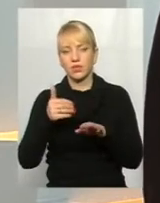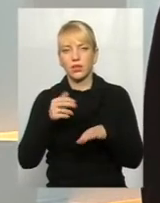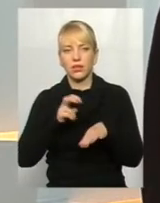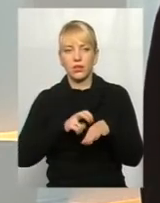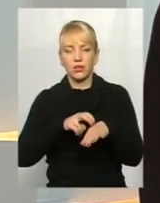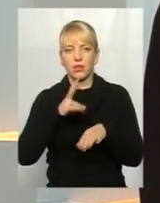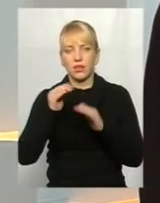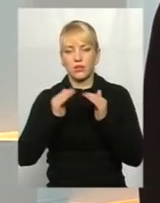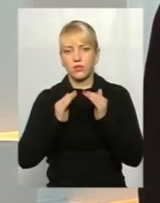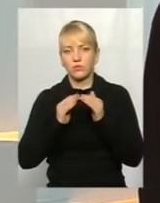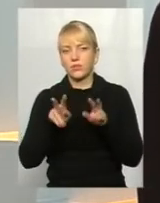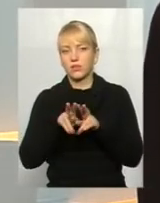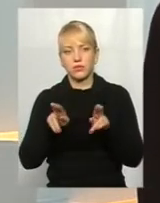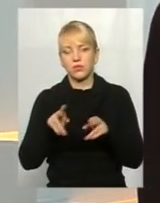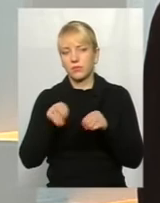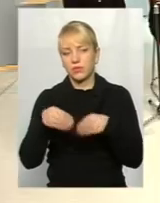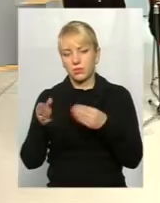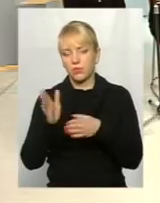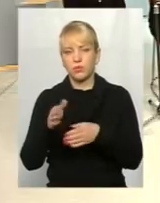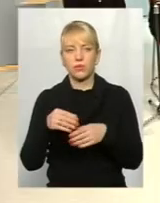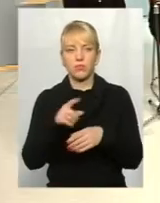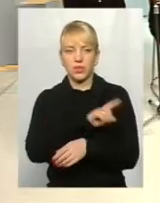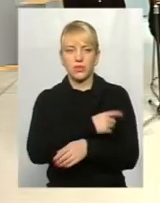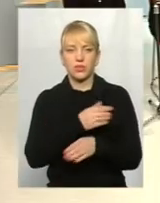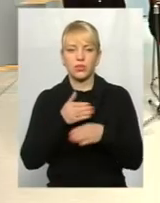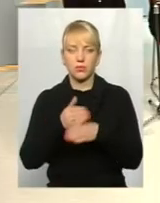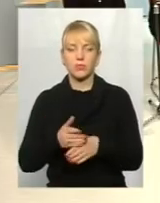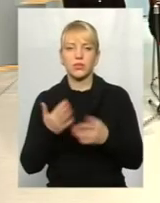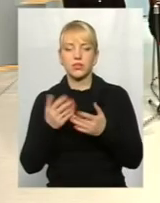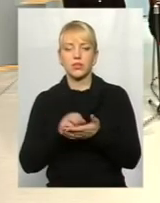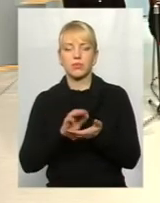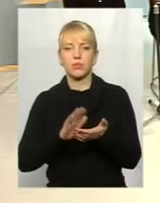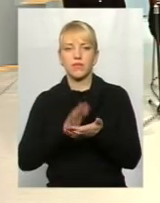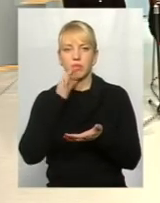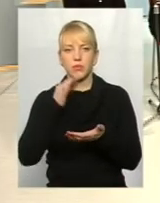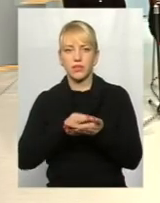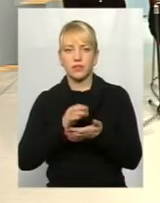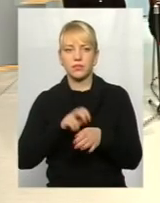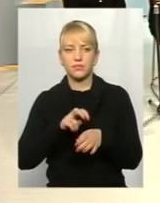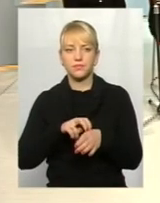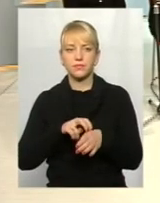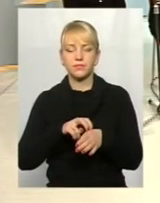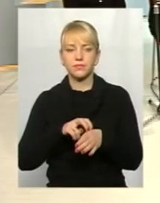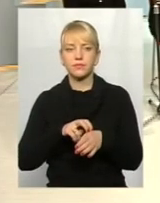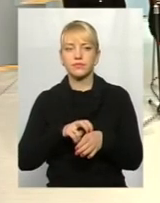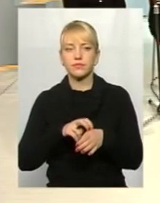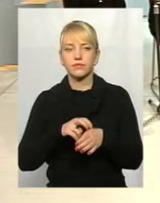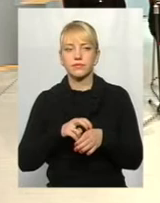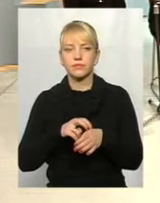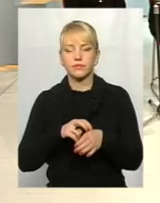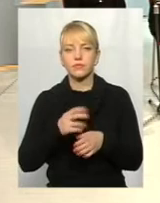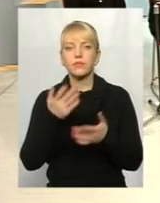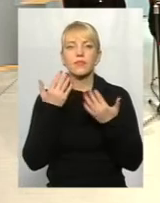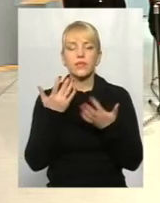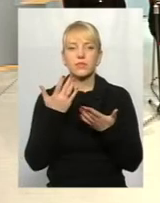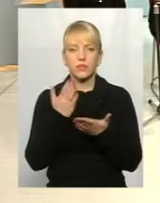дім. І так само буде йому надана медична допомога. І наскільки прописана відповідальність лікаря, ну, власне, взаєминий лікар-пацієнт. Чи поки